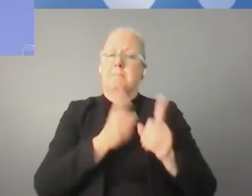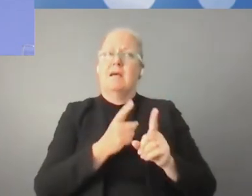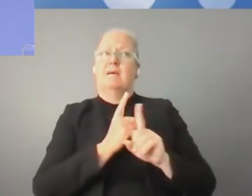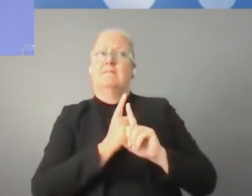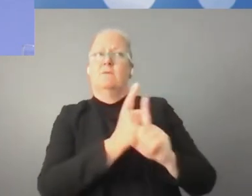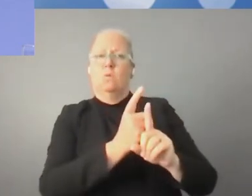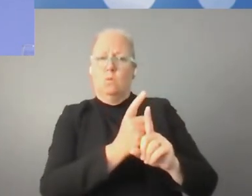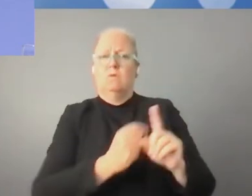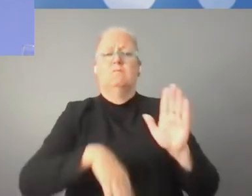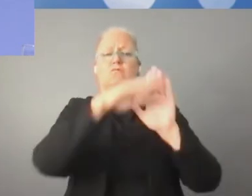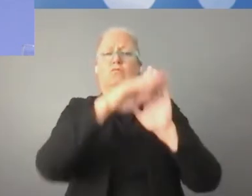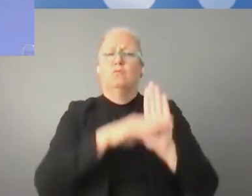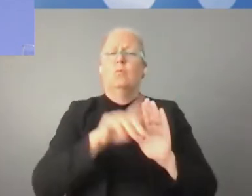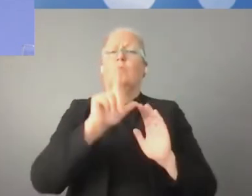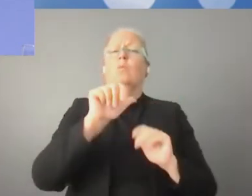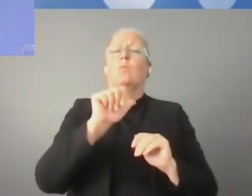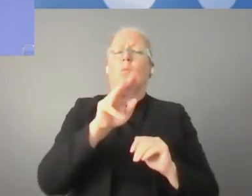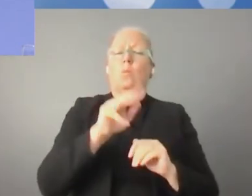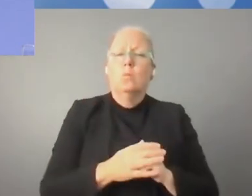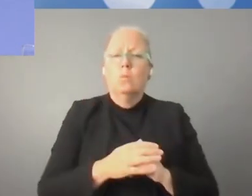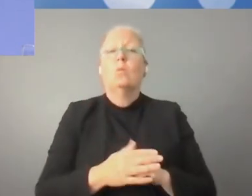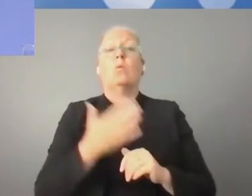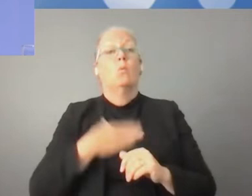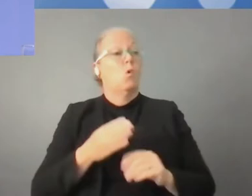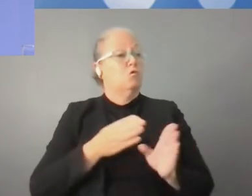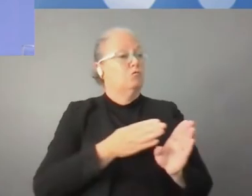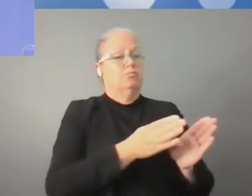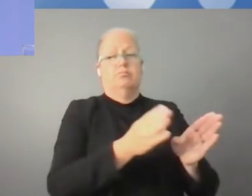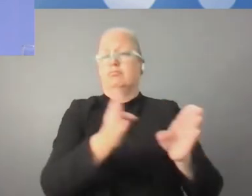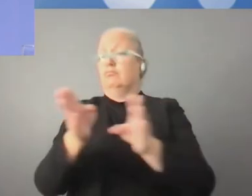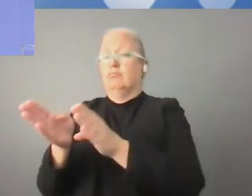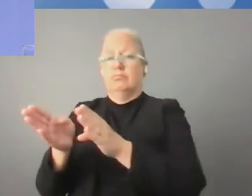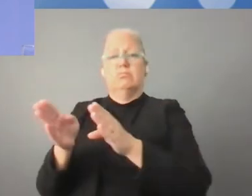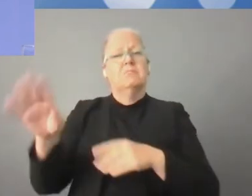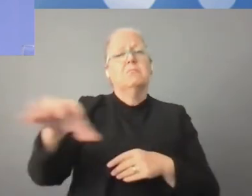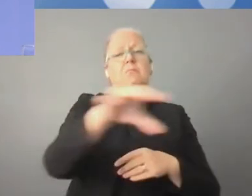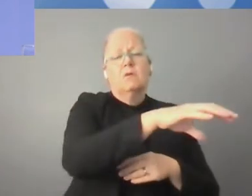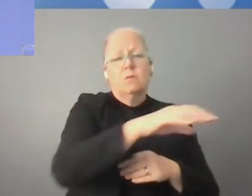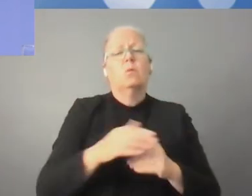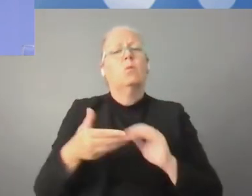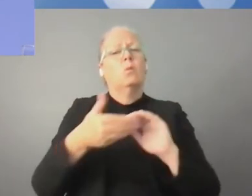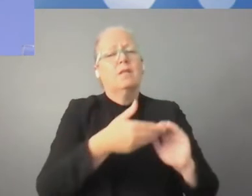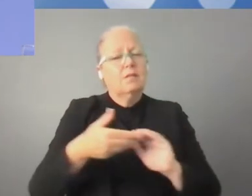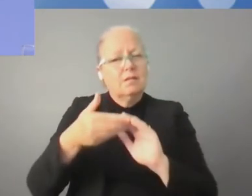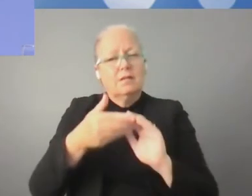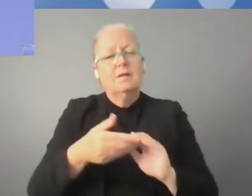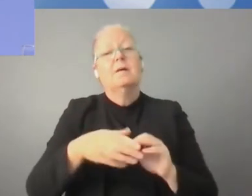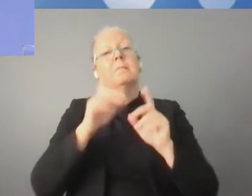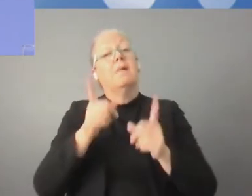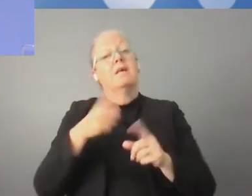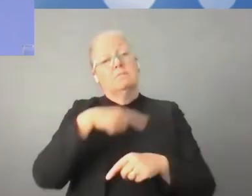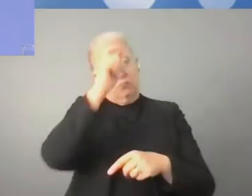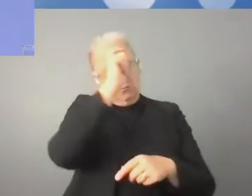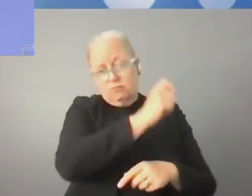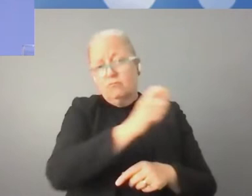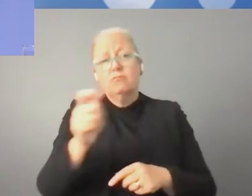szanujące państwo prawa, czy zasadę prawa, bo jest także dużo złych rozwiązań,